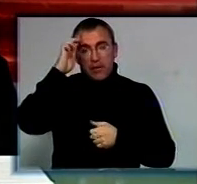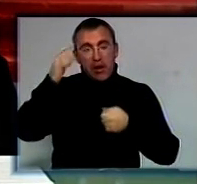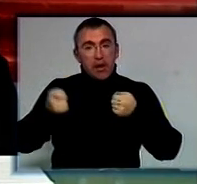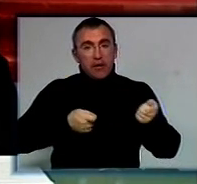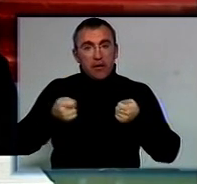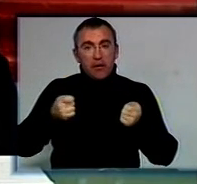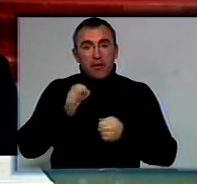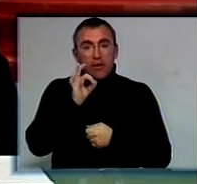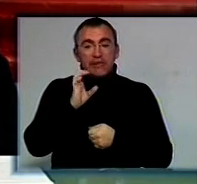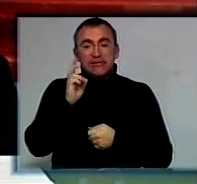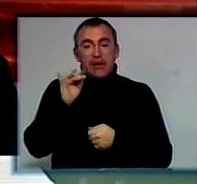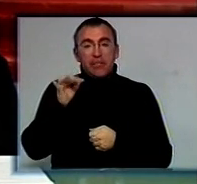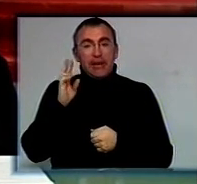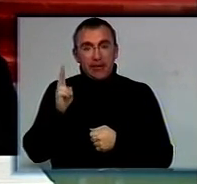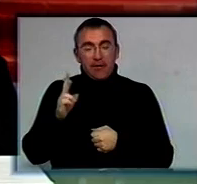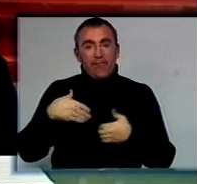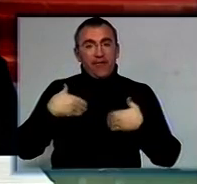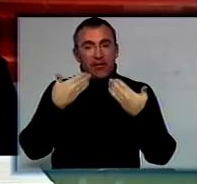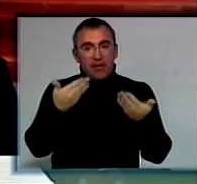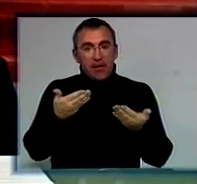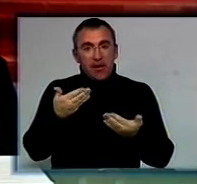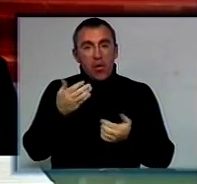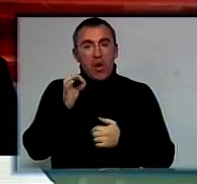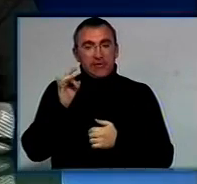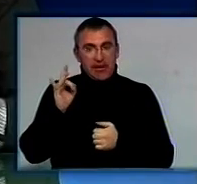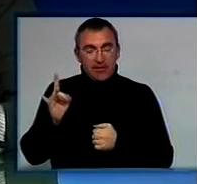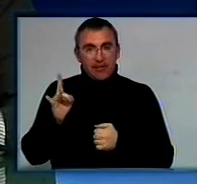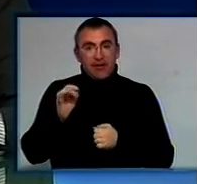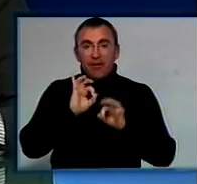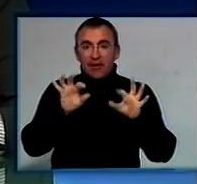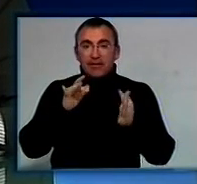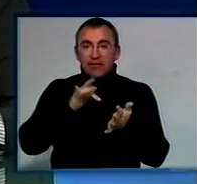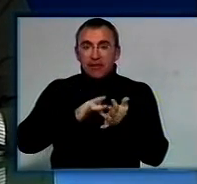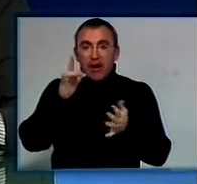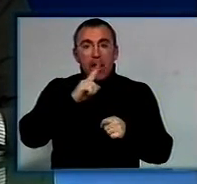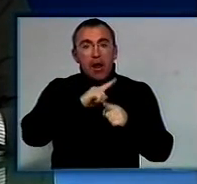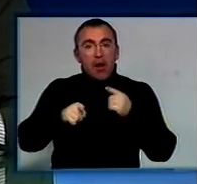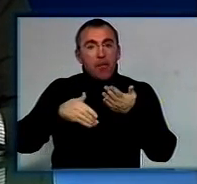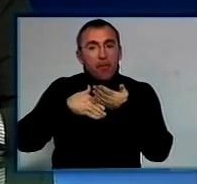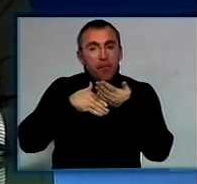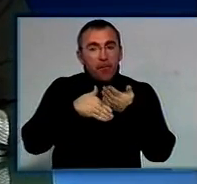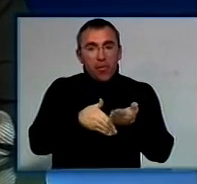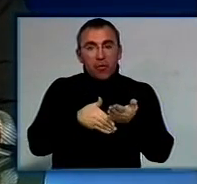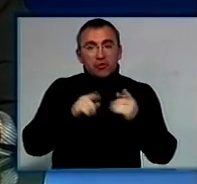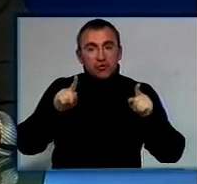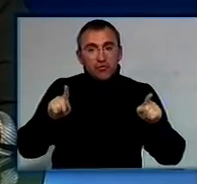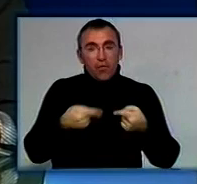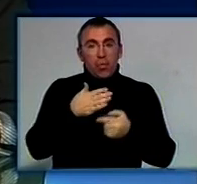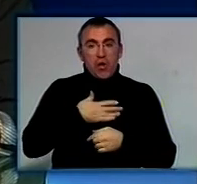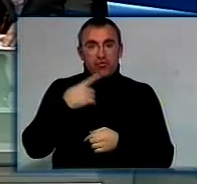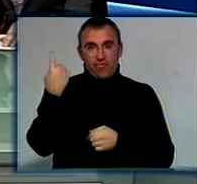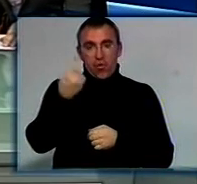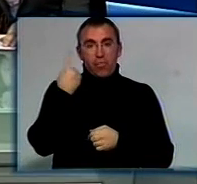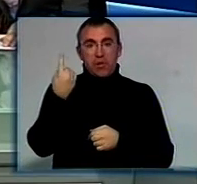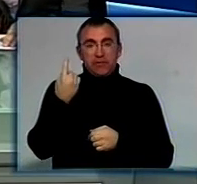адміністрації Олександр Скрипник. Вітаю вас, пане Олександре, і розкажіть, будь ласка, про центр екстреної медичної допомоги, який створено у нас в області.